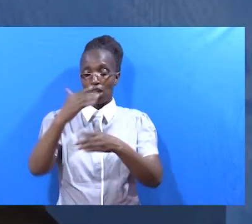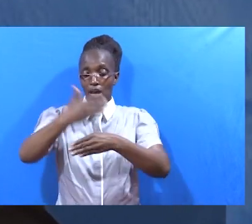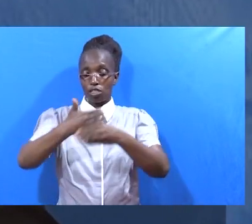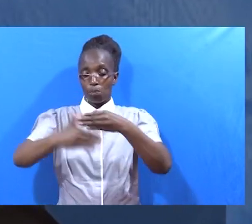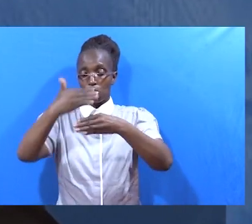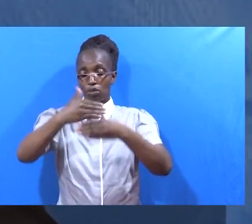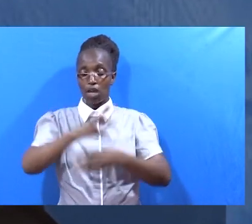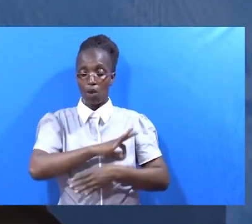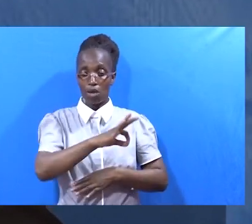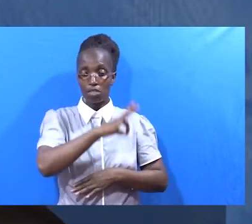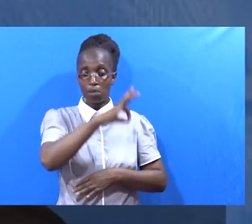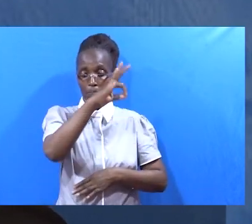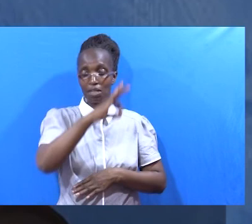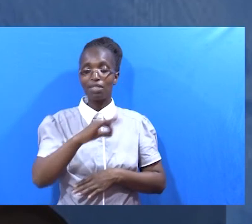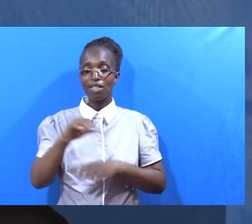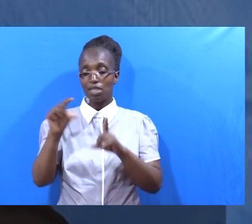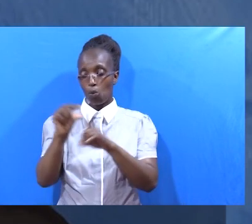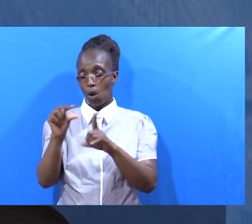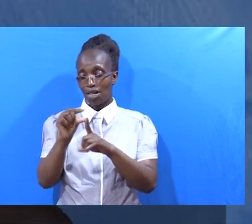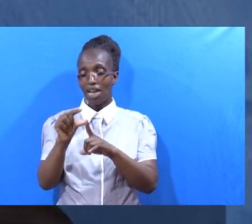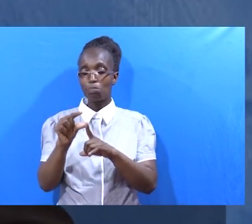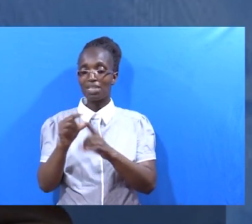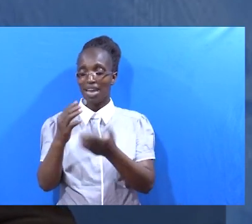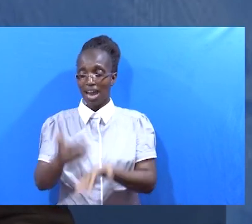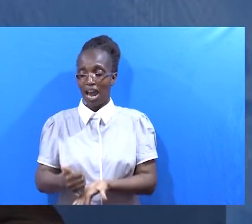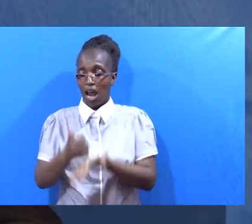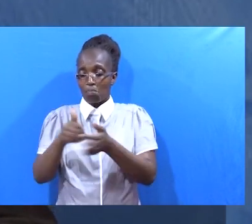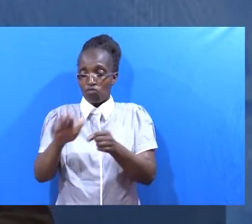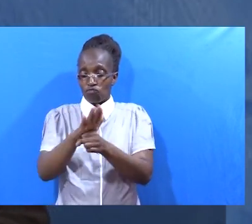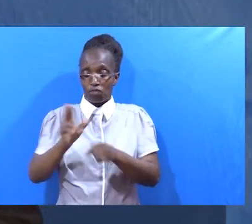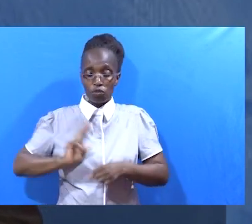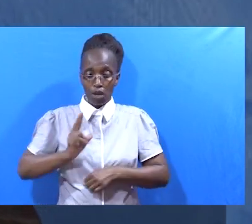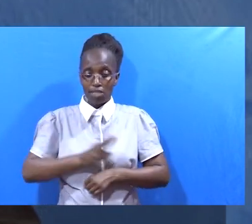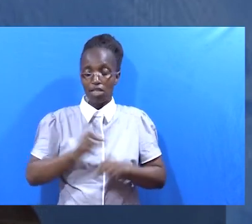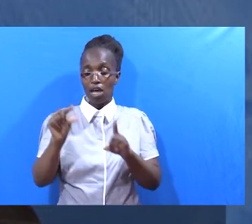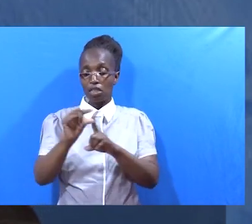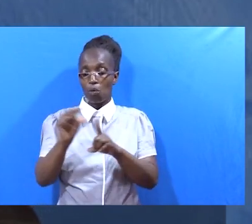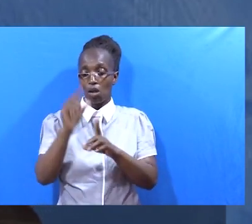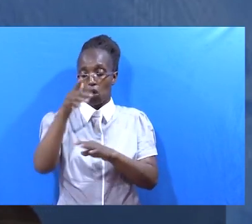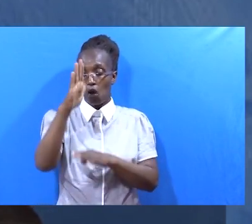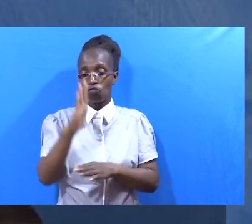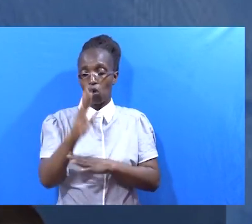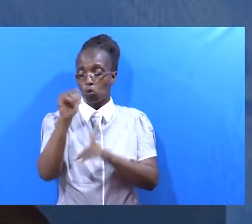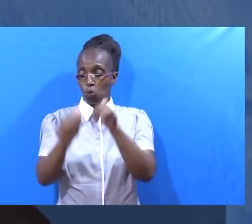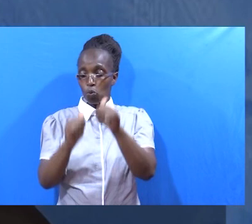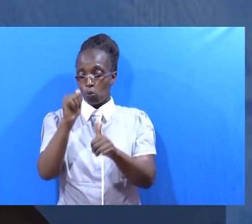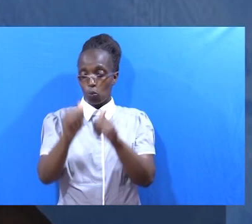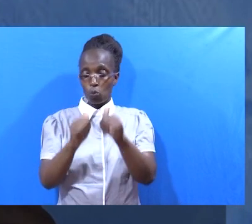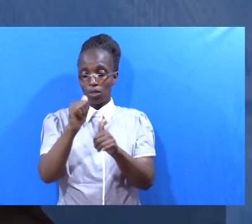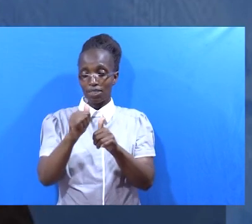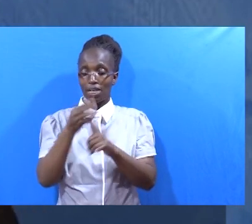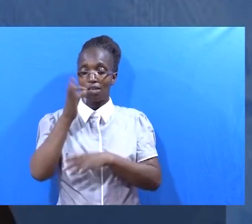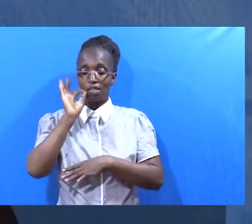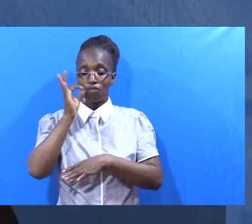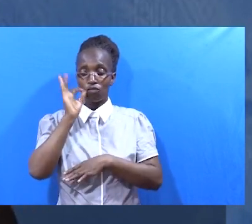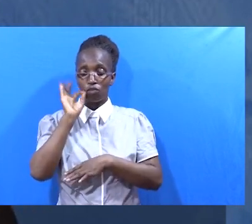Limejia nga nafsi zetu Na mini ya kwamba neno hilo Limekuala msada sana Katika nafsi ya kila moja Neno lake mwenyezi mungu Kukua